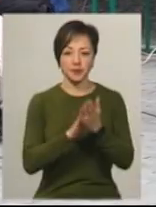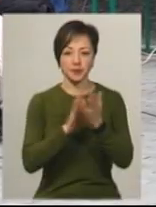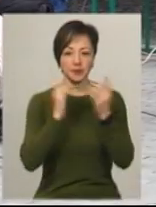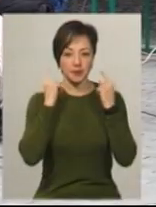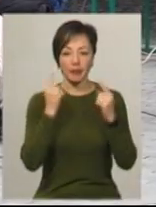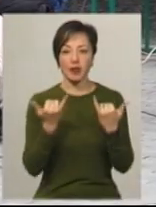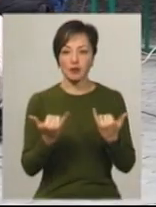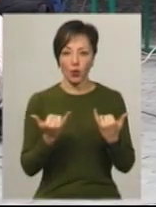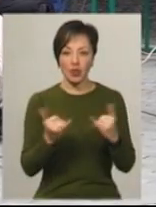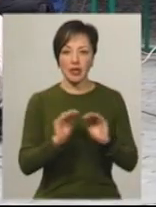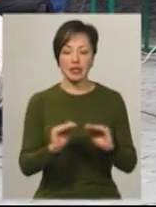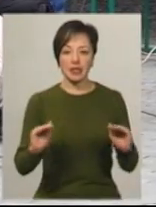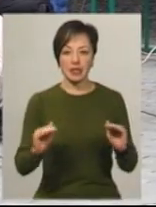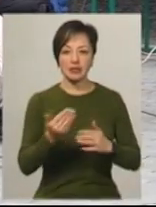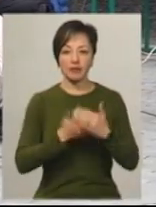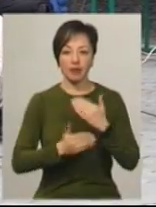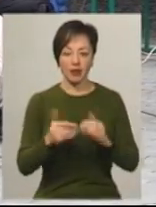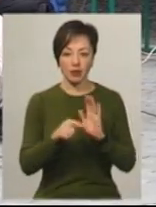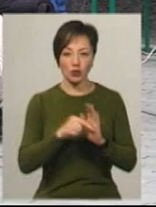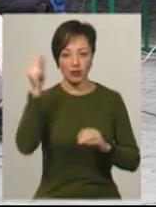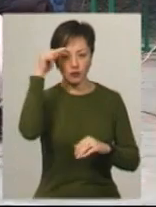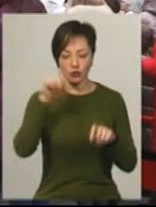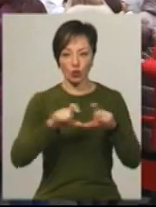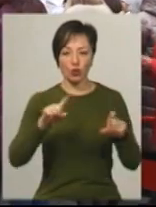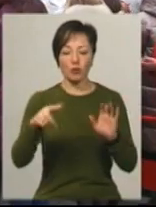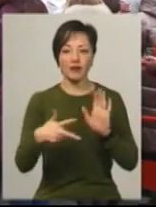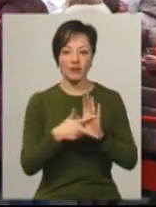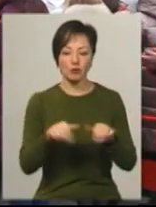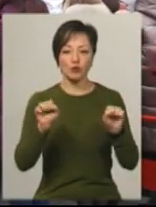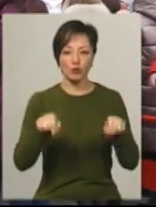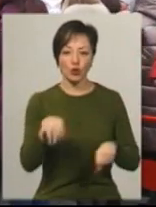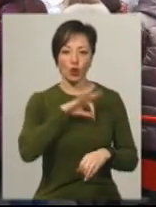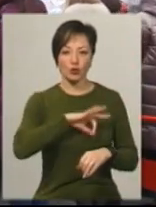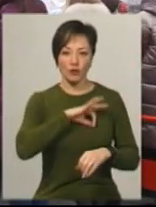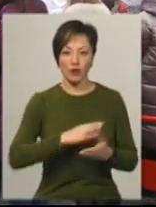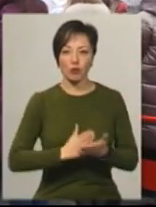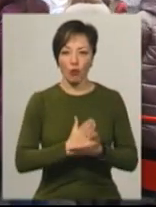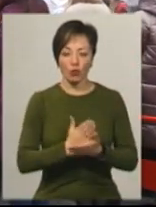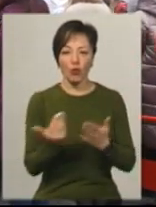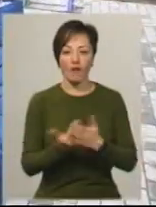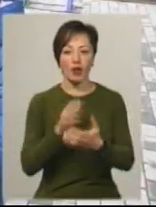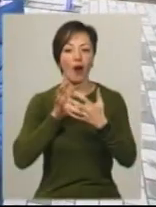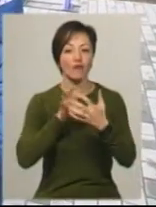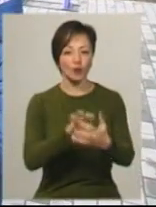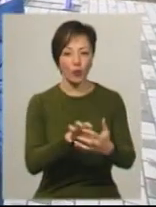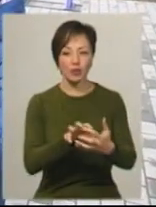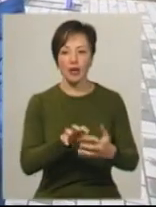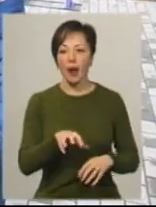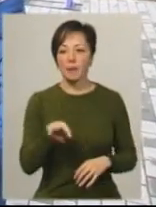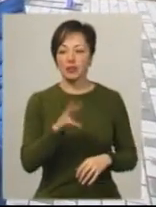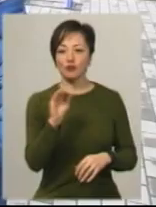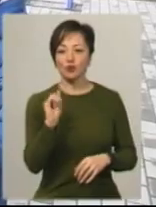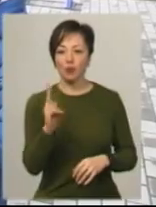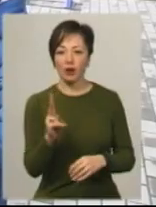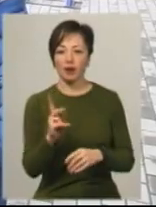Від сьогодні діти з інвалідністю, які навчають у школі номер 8, зможуть користуватися послуги новенького автобуса. Мирослав Шевчук